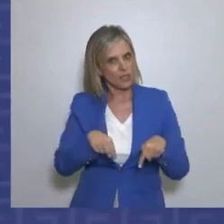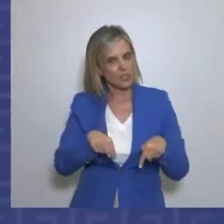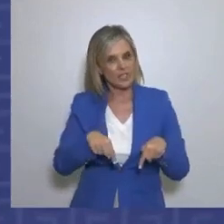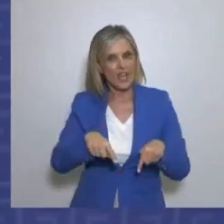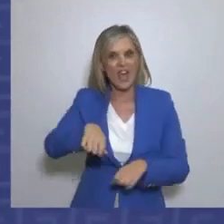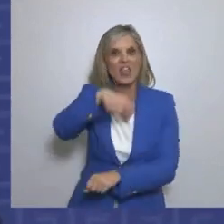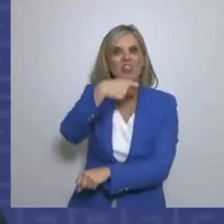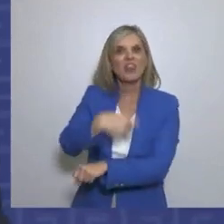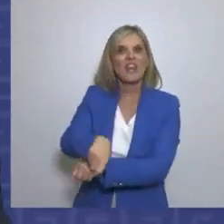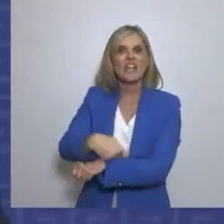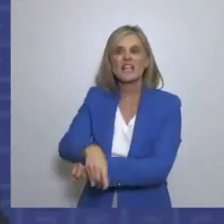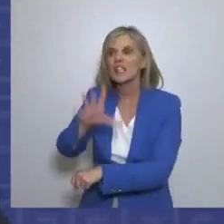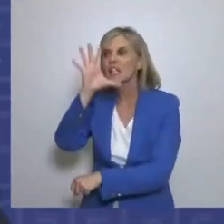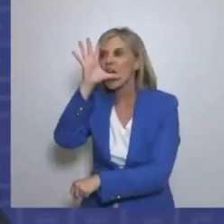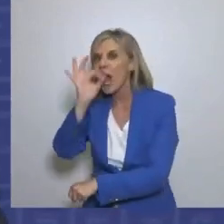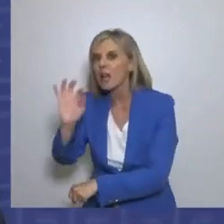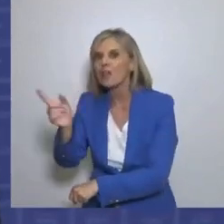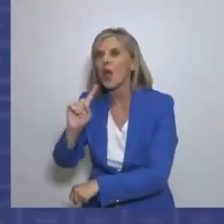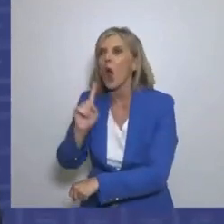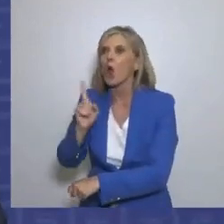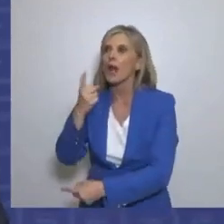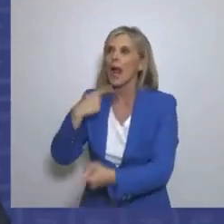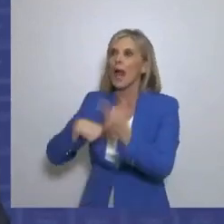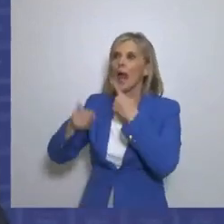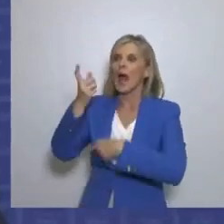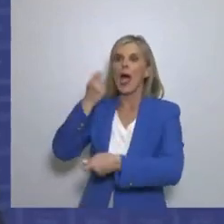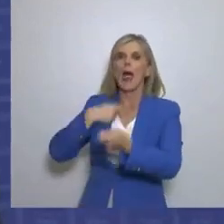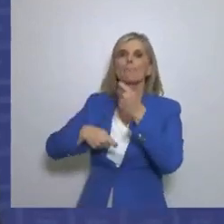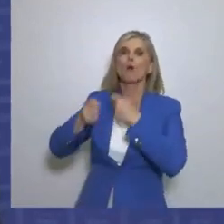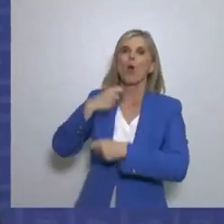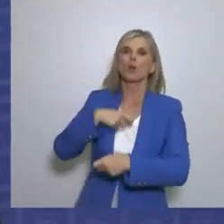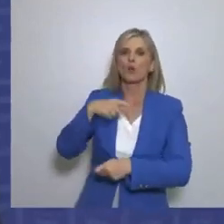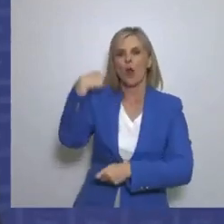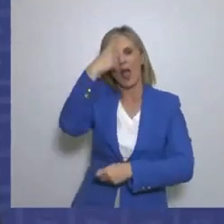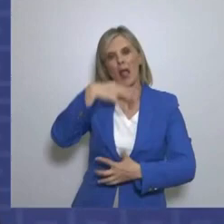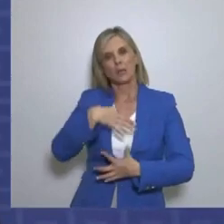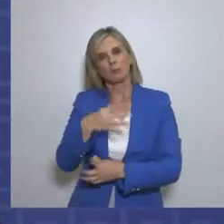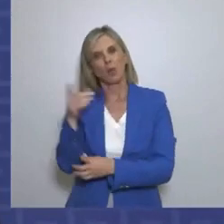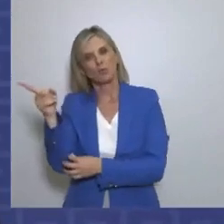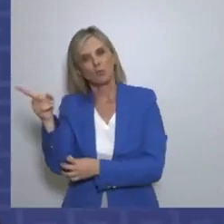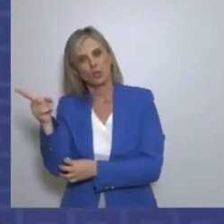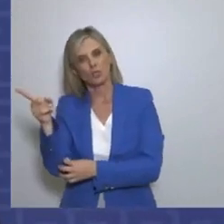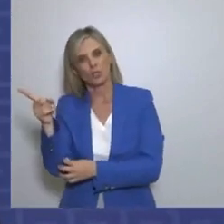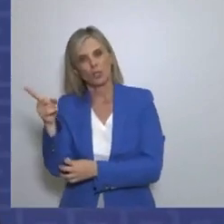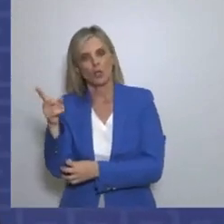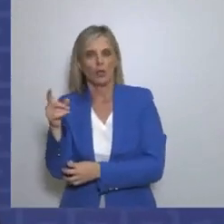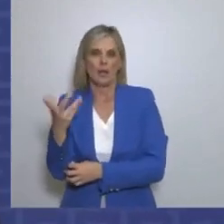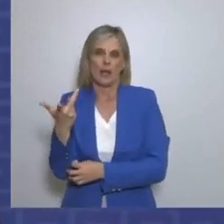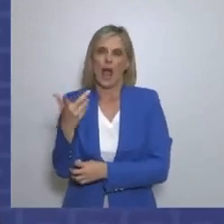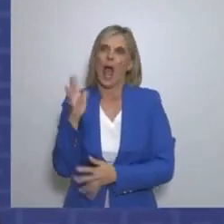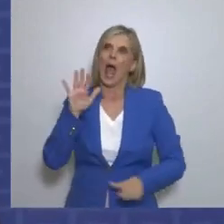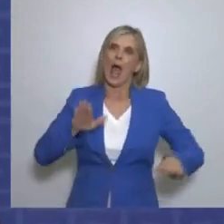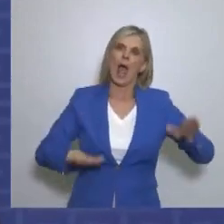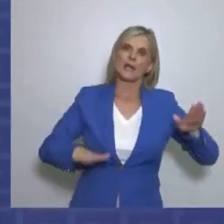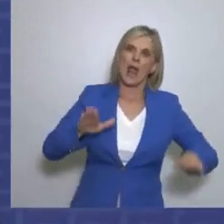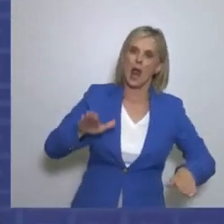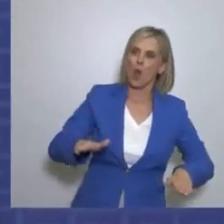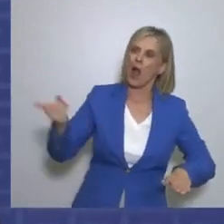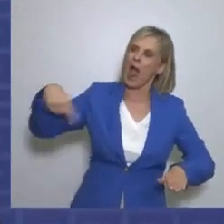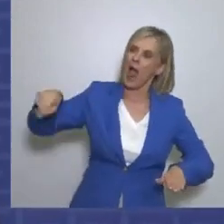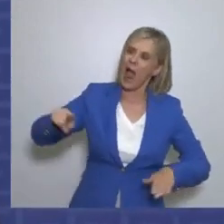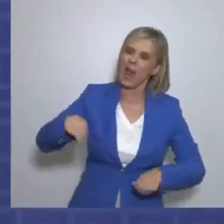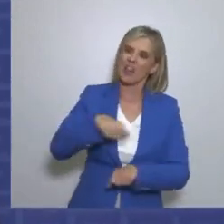ίδια η αλήθεια Και όχι ως ο δικαστής ο ίδιος Ως πρόσωπο Σύμφωνα με την κρίση του Ή τις πιέσεις που